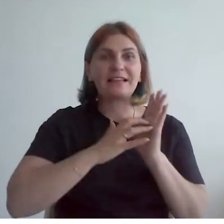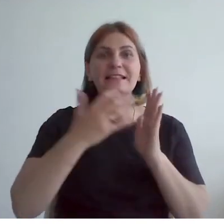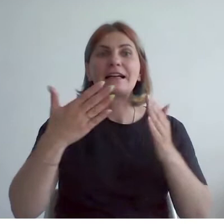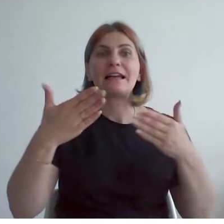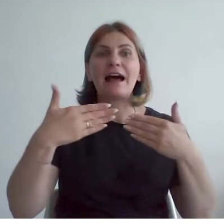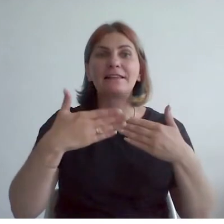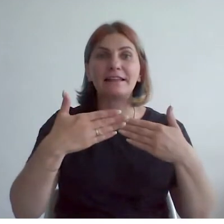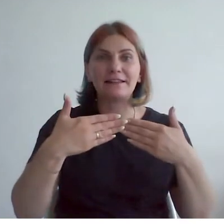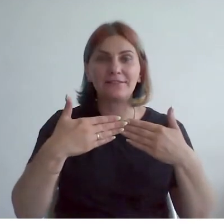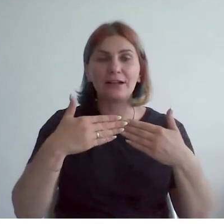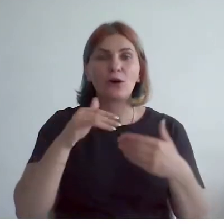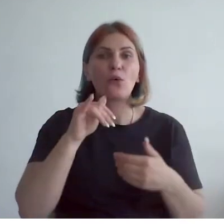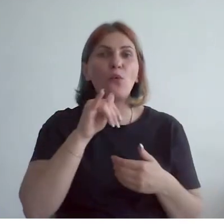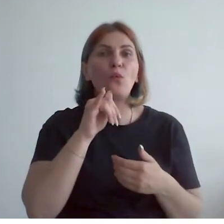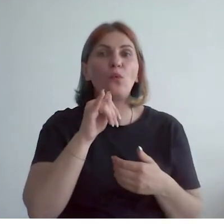И у них нет,